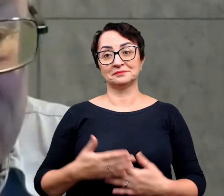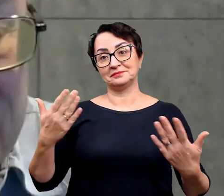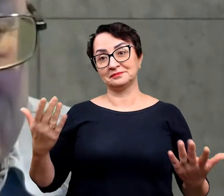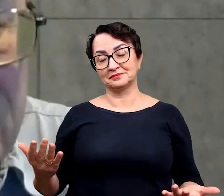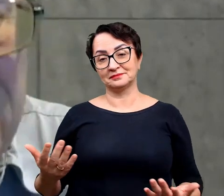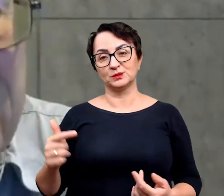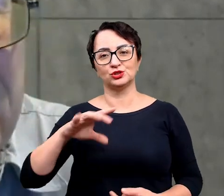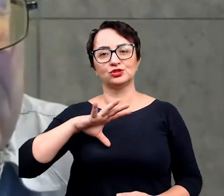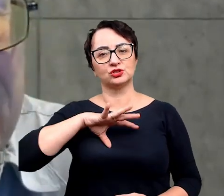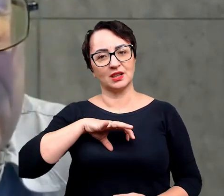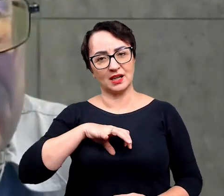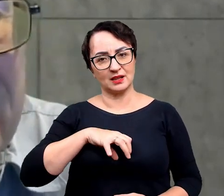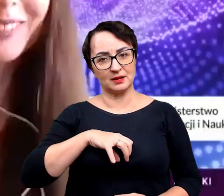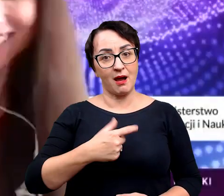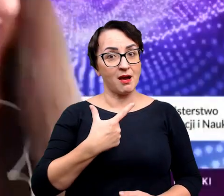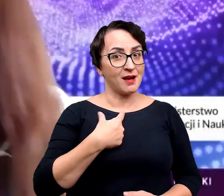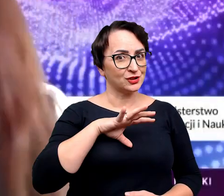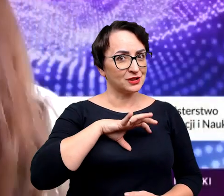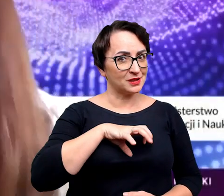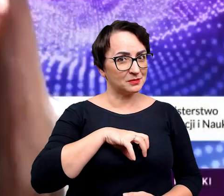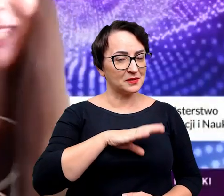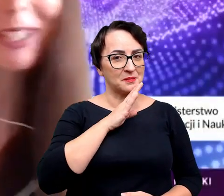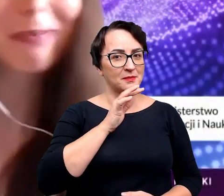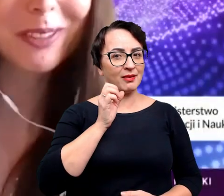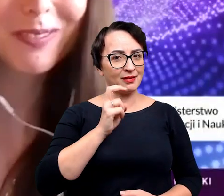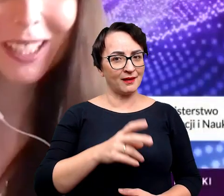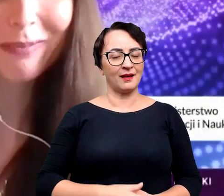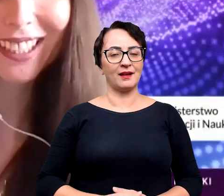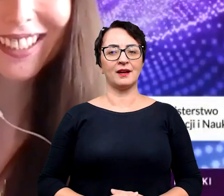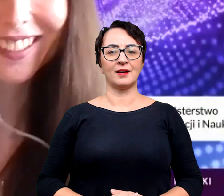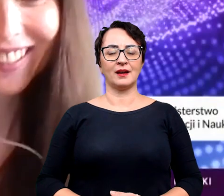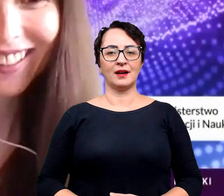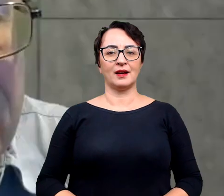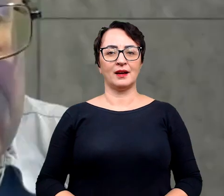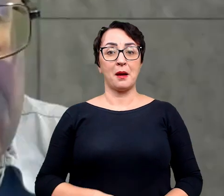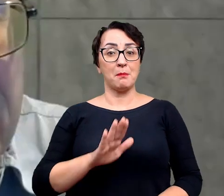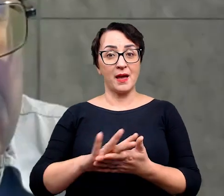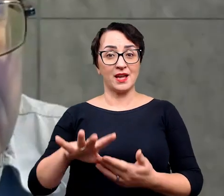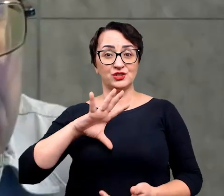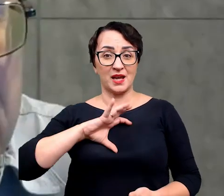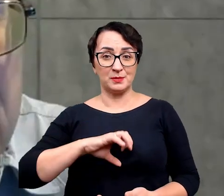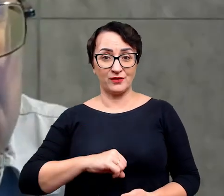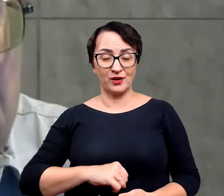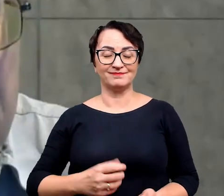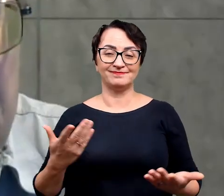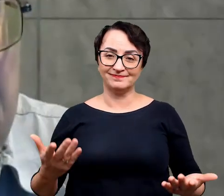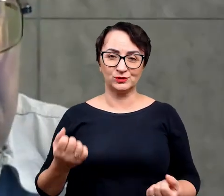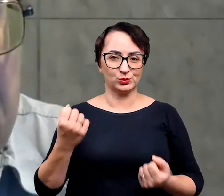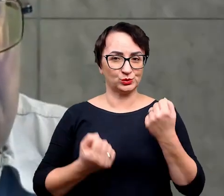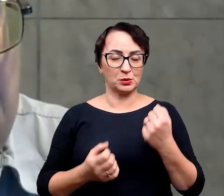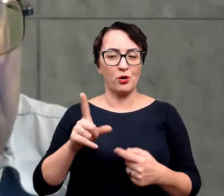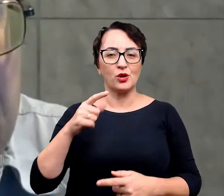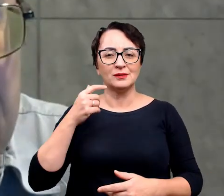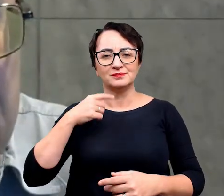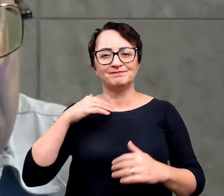Ja to wiem, cierpliwość trzeba mieć. Czerpliwość, no chyba tak, chyba cierpliwość w takim razie. Bez tego to, no to jest takie żmudne właściwie